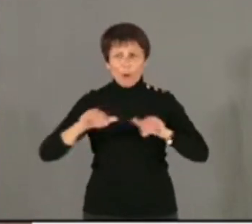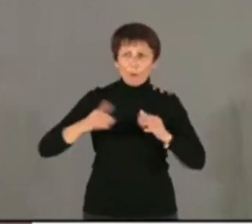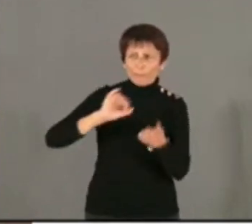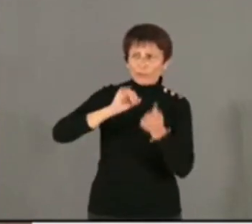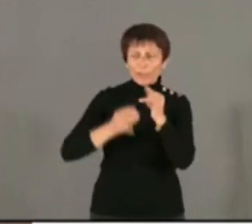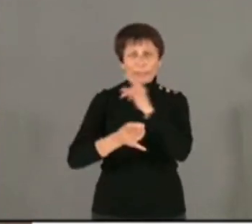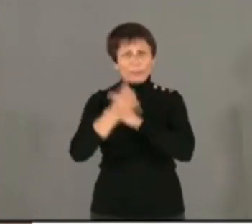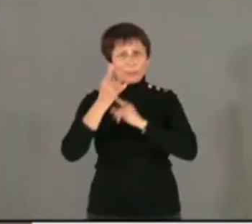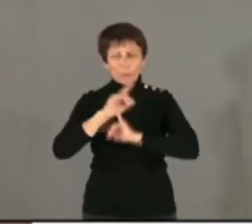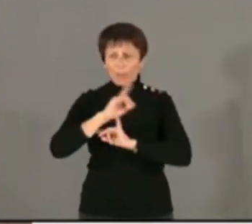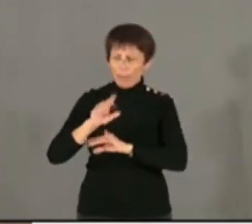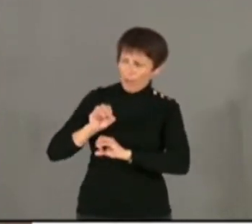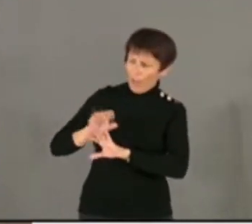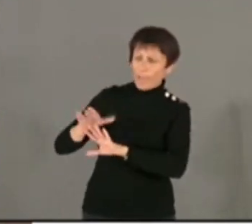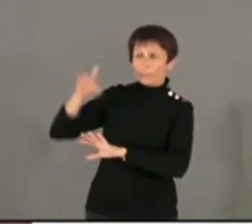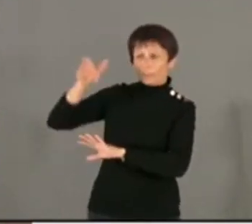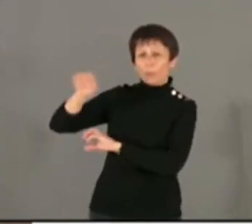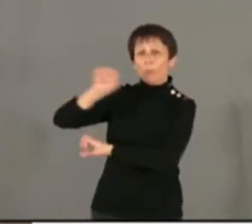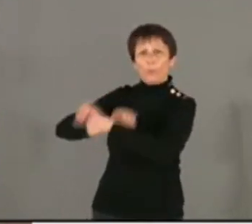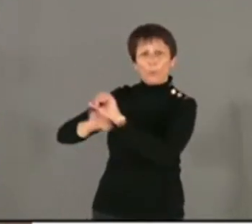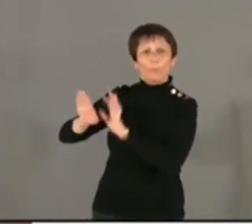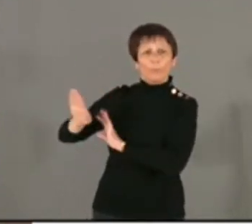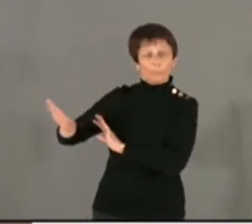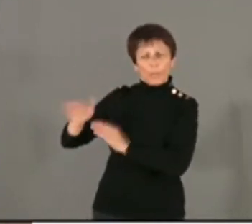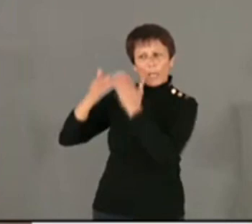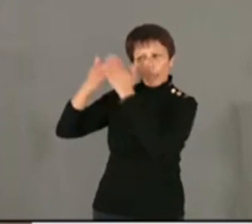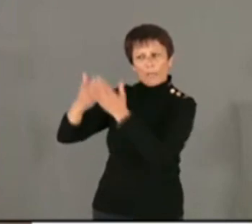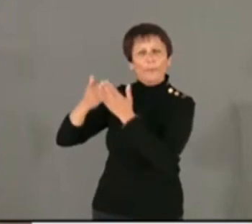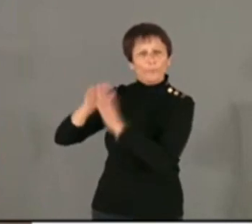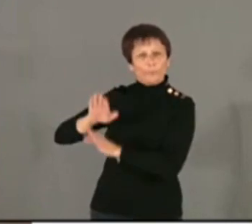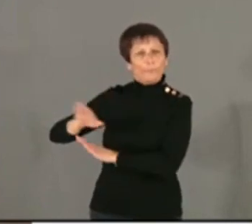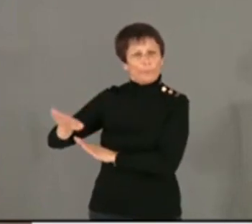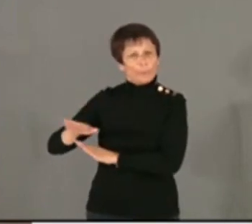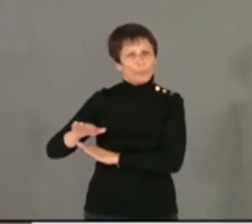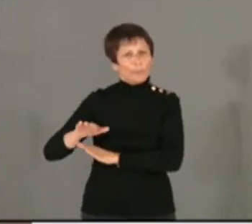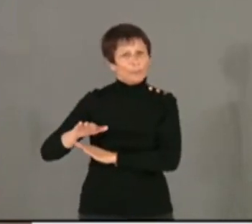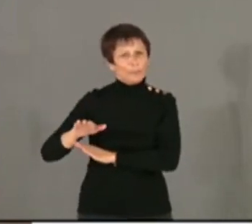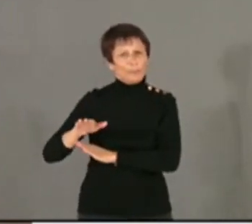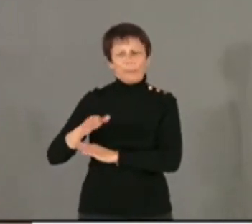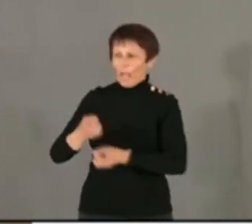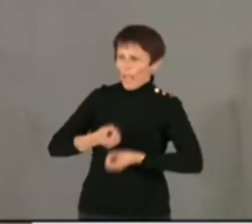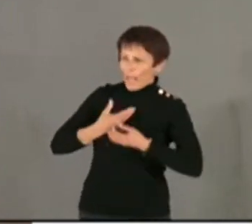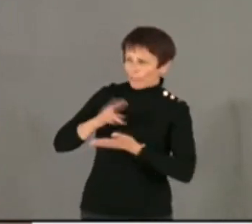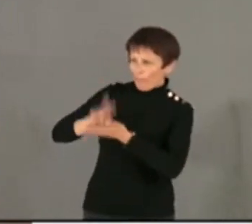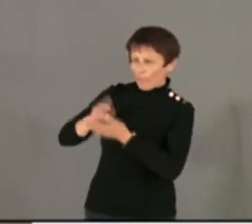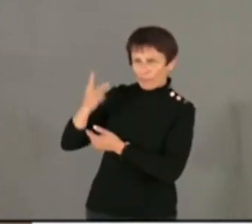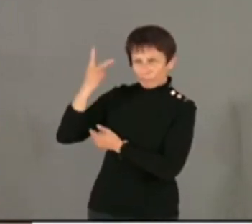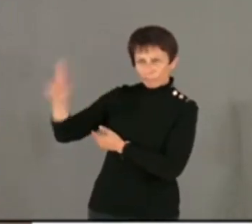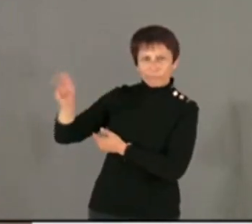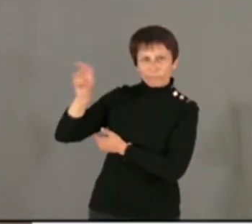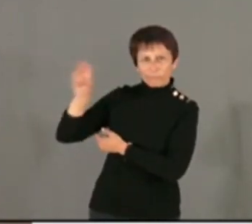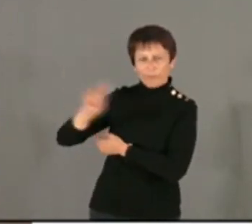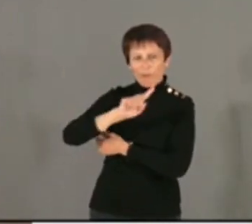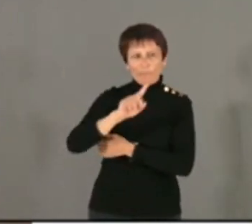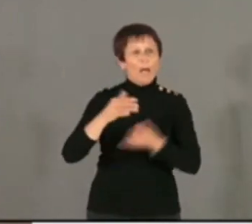Laissez les historiens l'étudier et en exprimer la réalité et la vérité et non pas